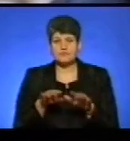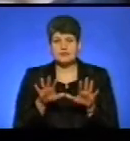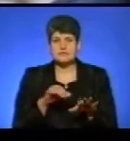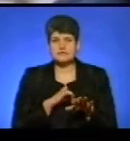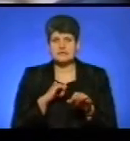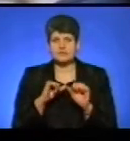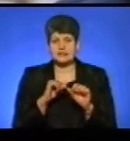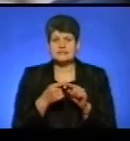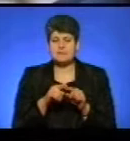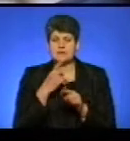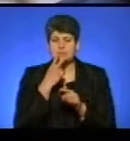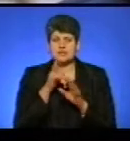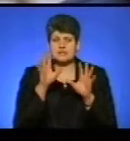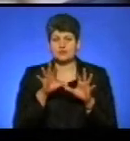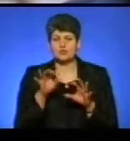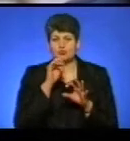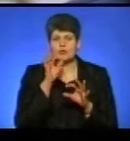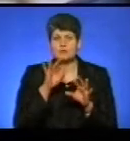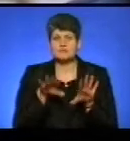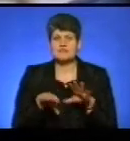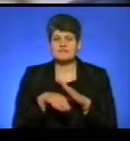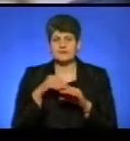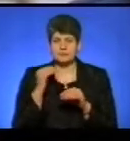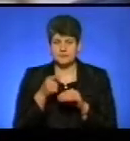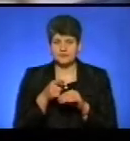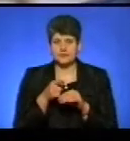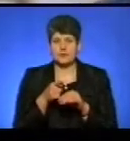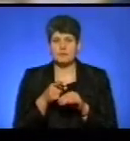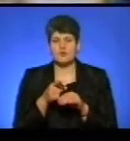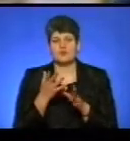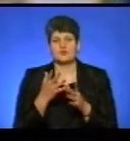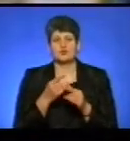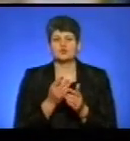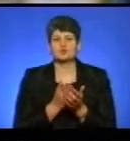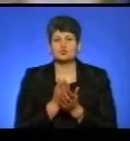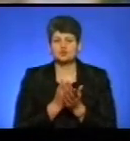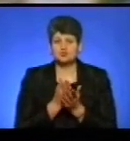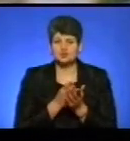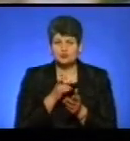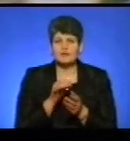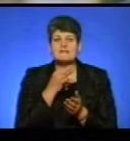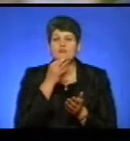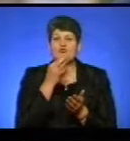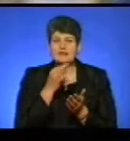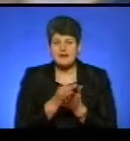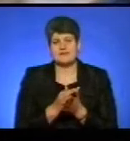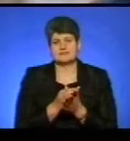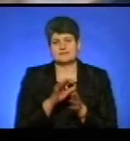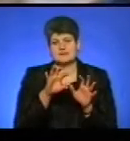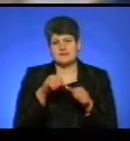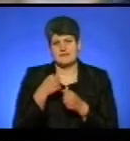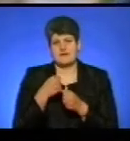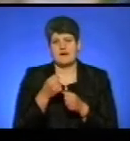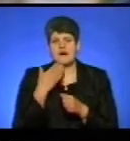законом України про місцеві вибори. Тому, що саме комунальні служби органів місцевого самоврядування відповідальні за зняття агітації в день